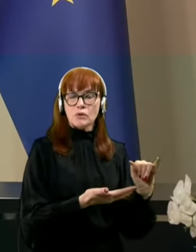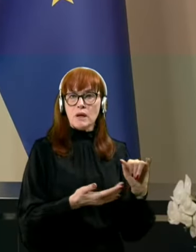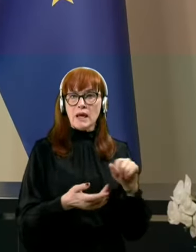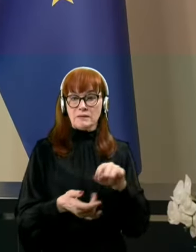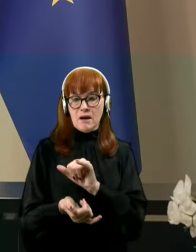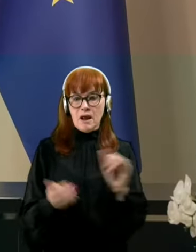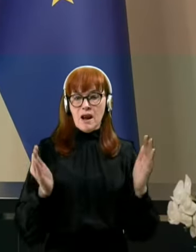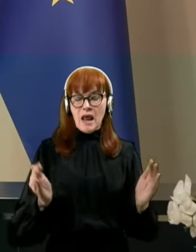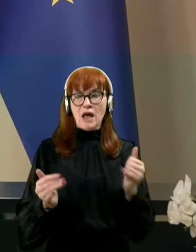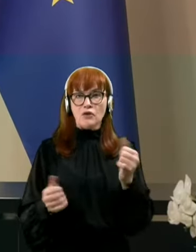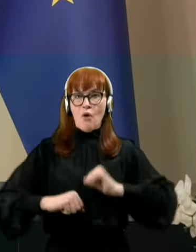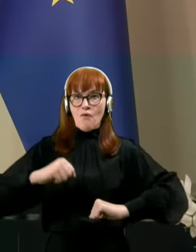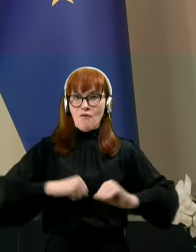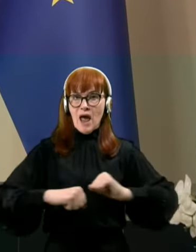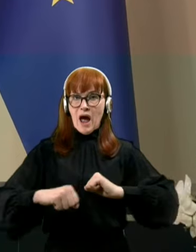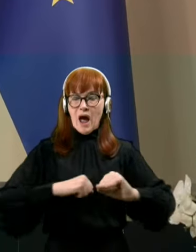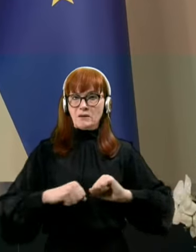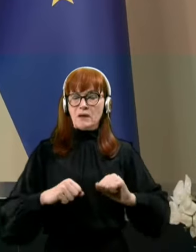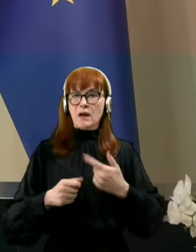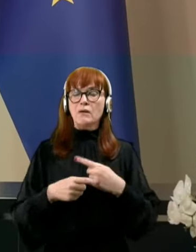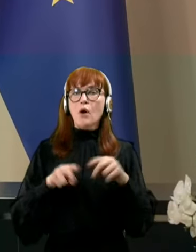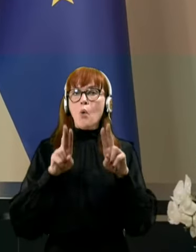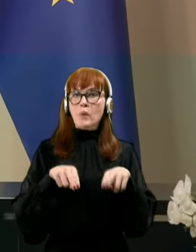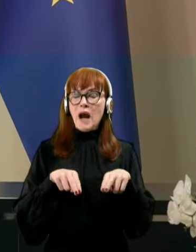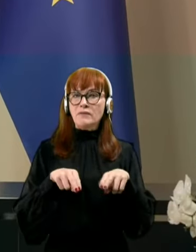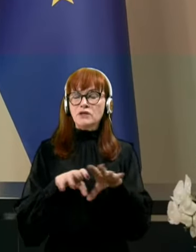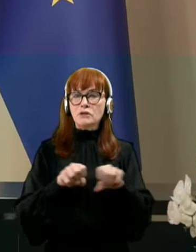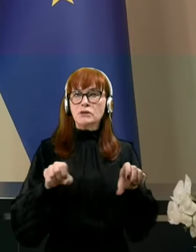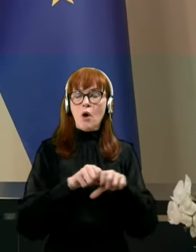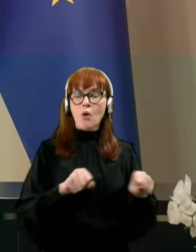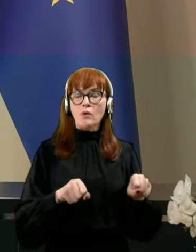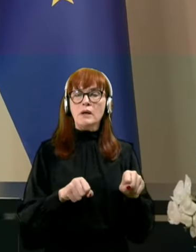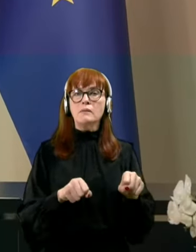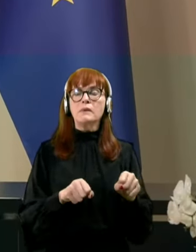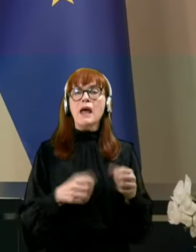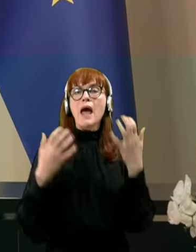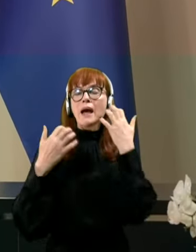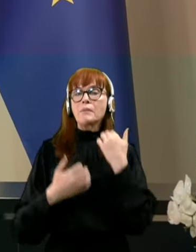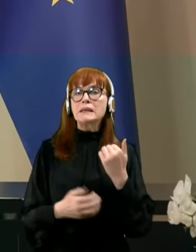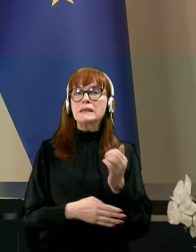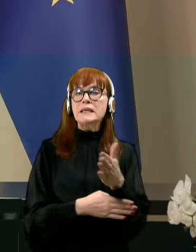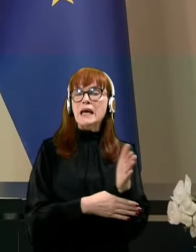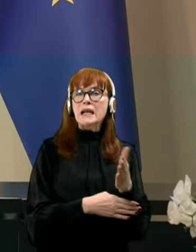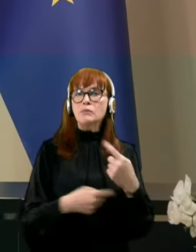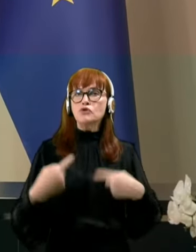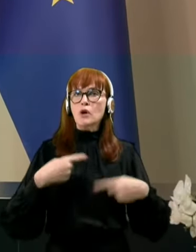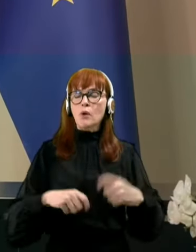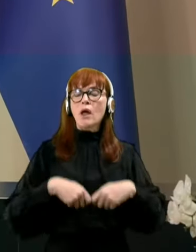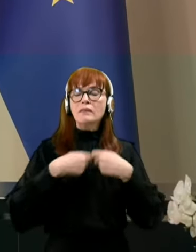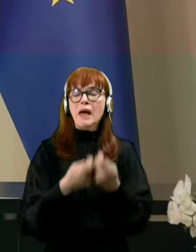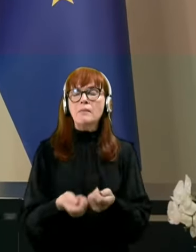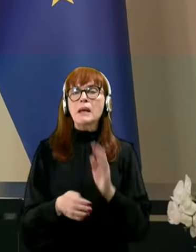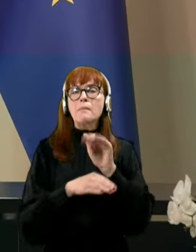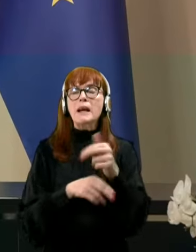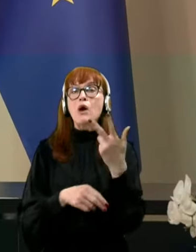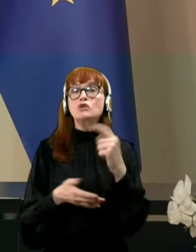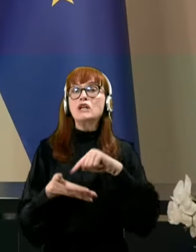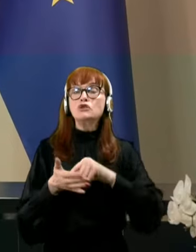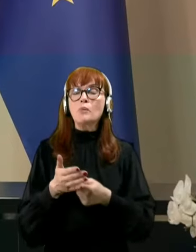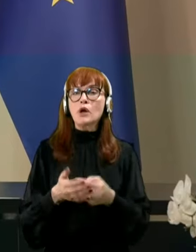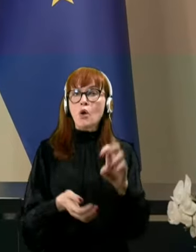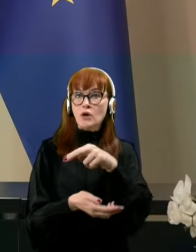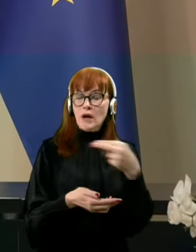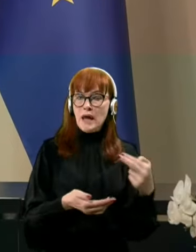te vlade, je bilo upravičencem za ukrepe kmetijske in ribiške politike namenjenih preko 300 milijonov evrov. Za leto